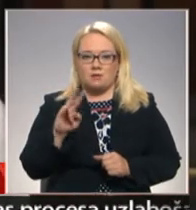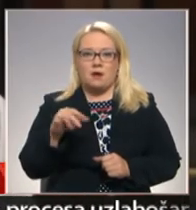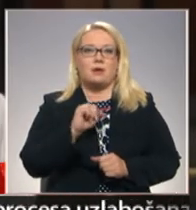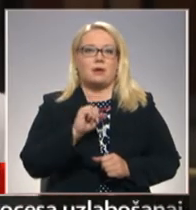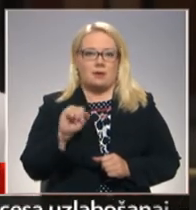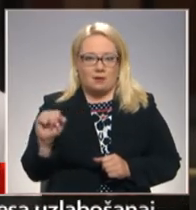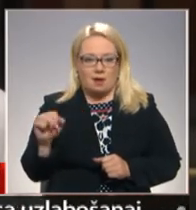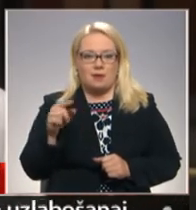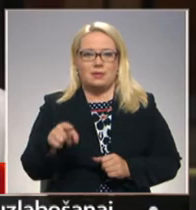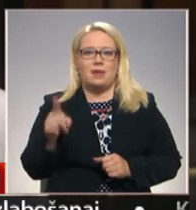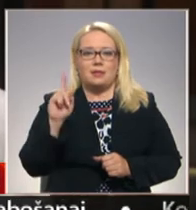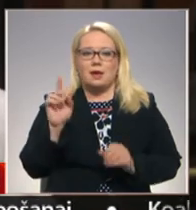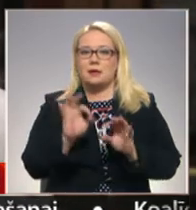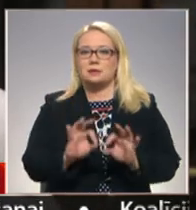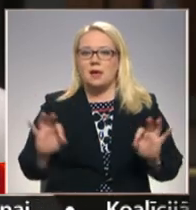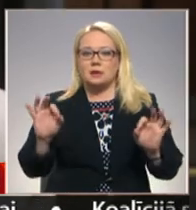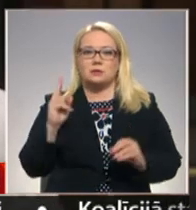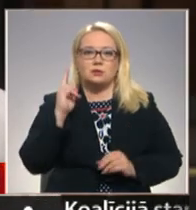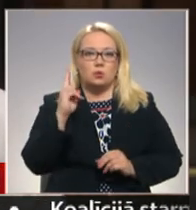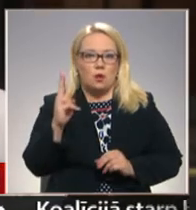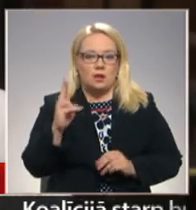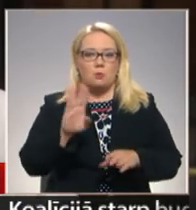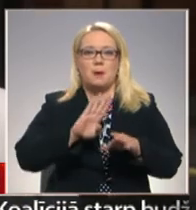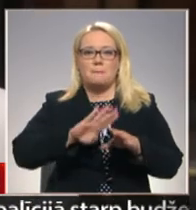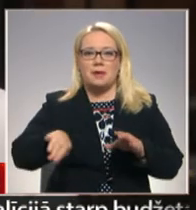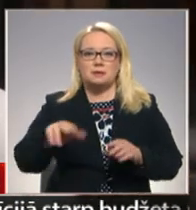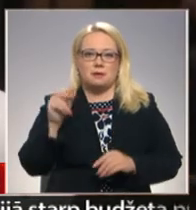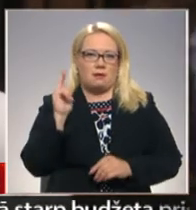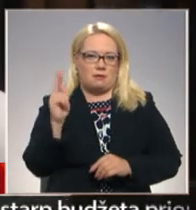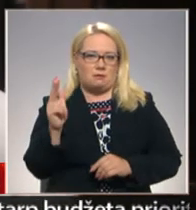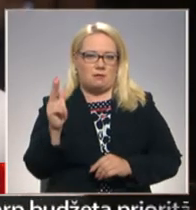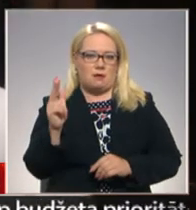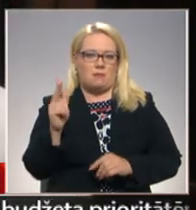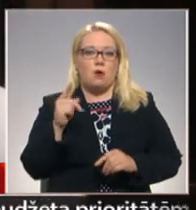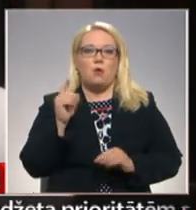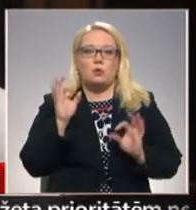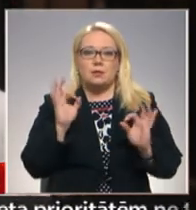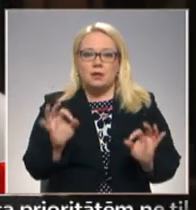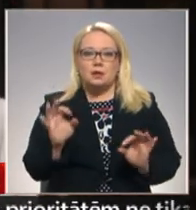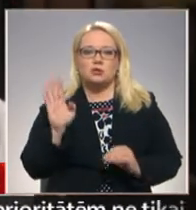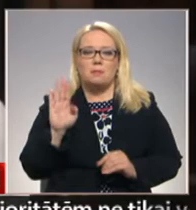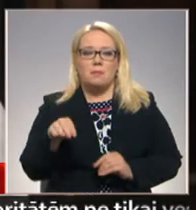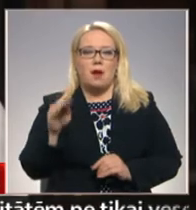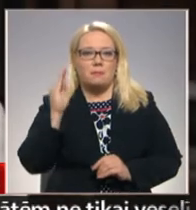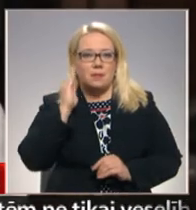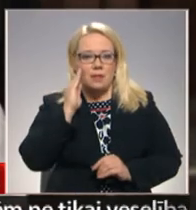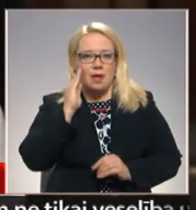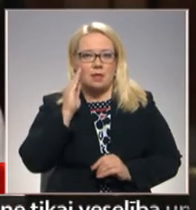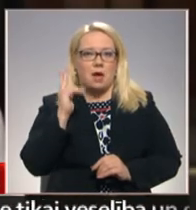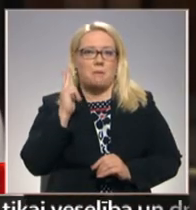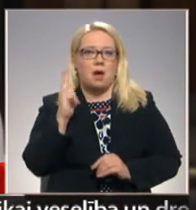tie pagaidām ir tikai skaisti solījumi bez garantijām. Tieši par minētajām